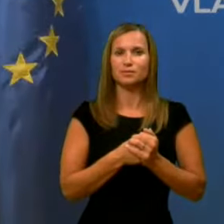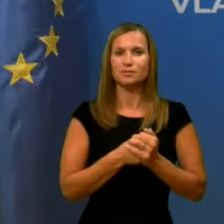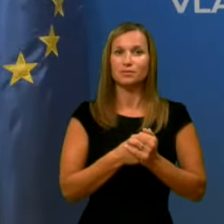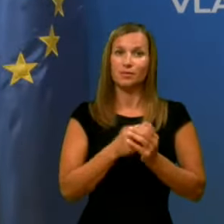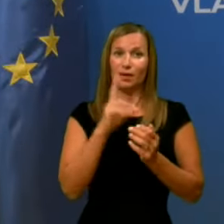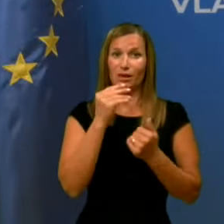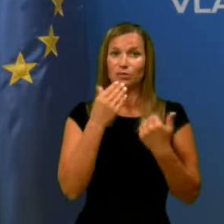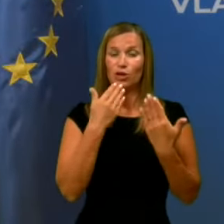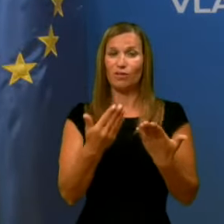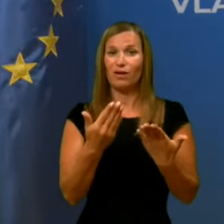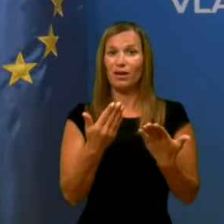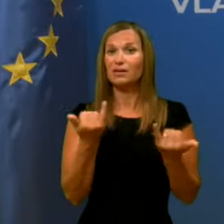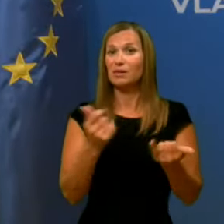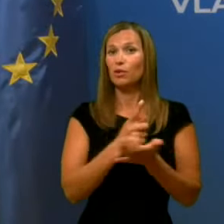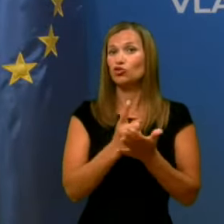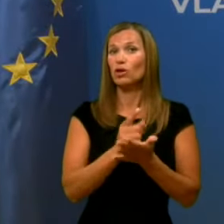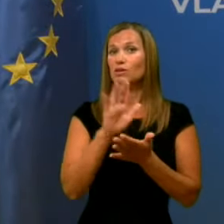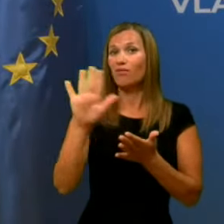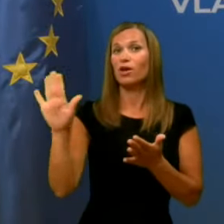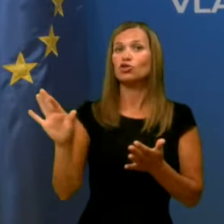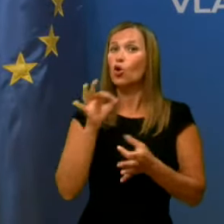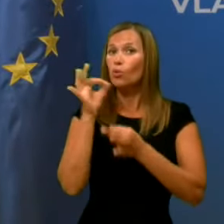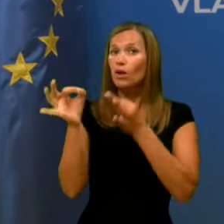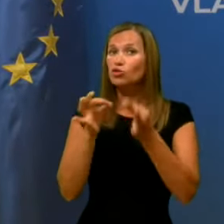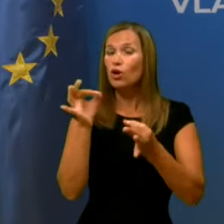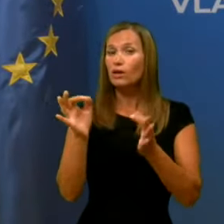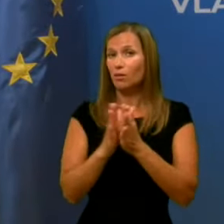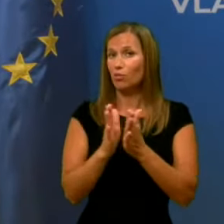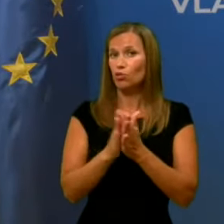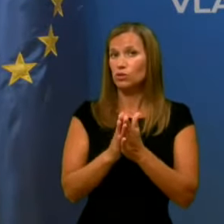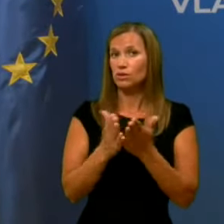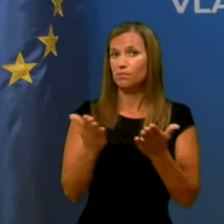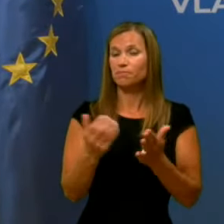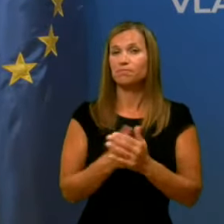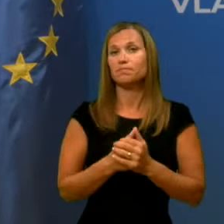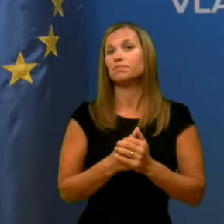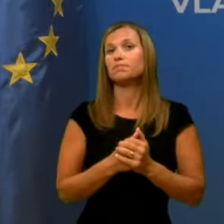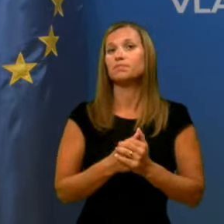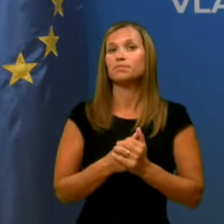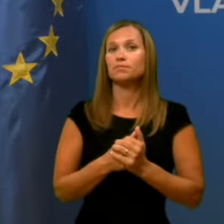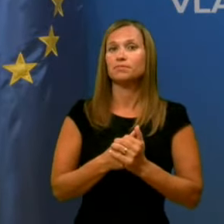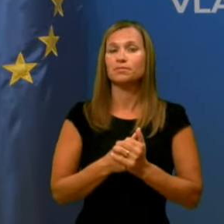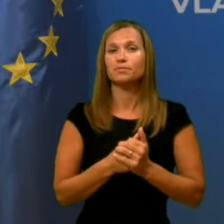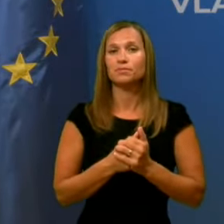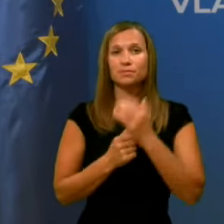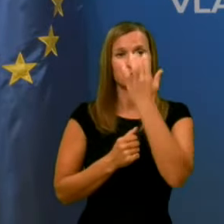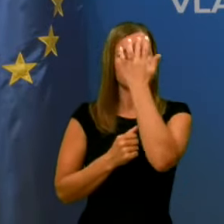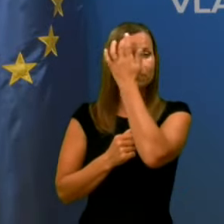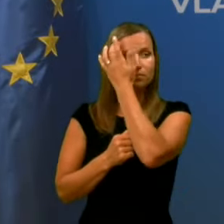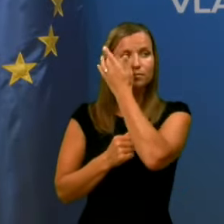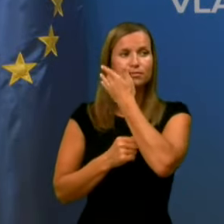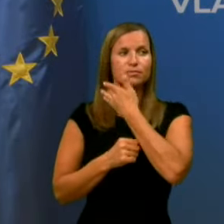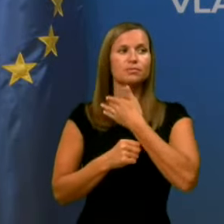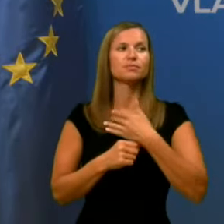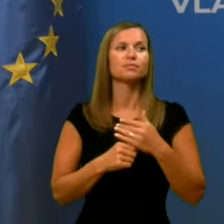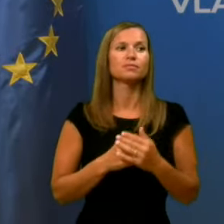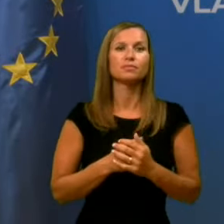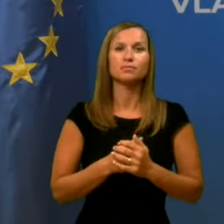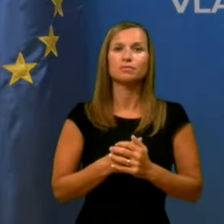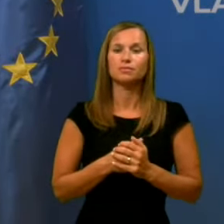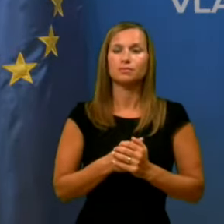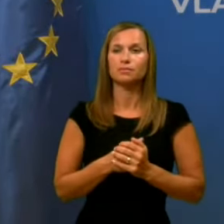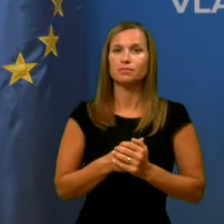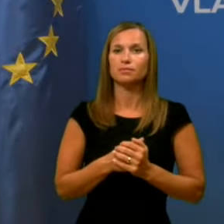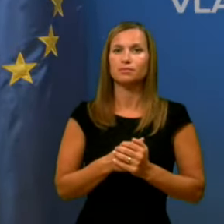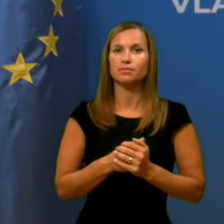Najlepša hvala. Čas je za vaše vprašanje. Prosim, če stopite mikrofon, se predstavite in sporočite za katerega ministra.